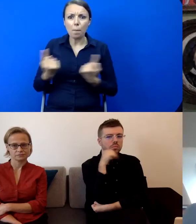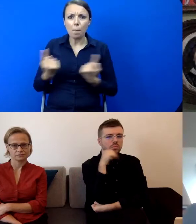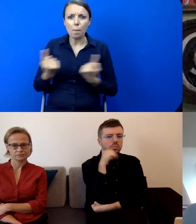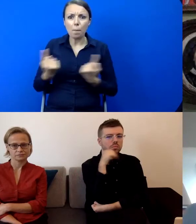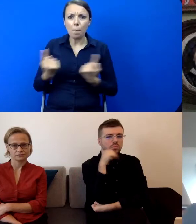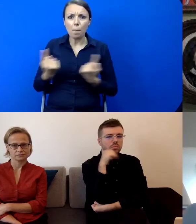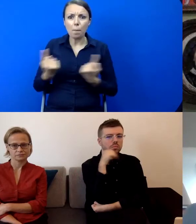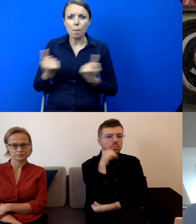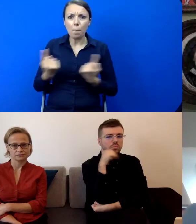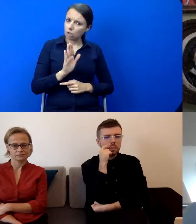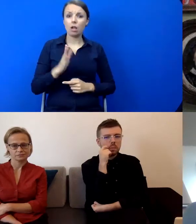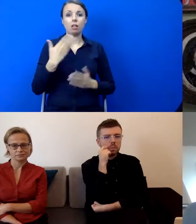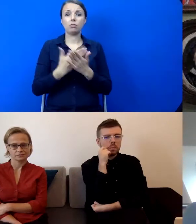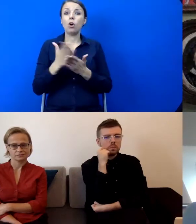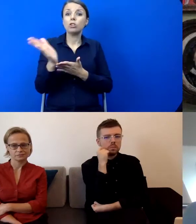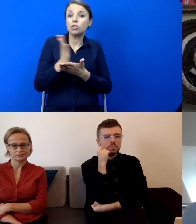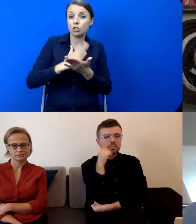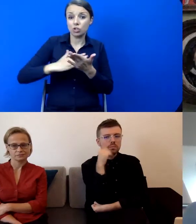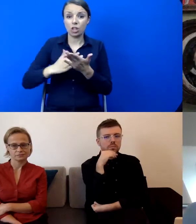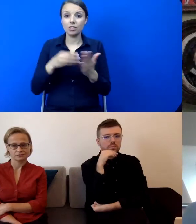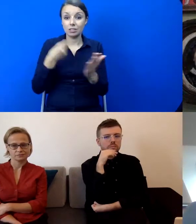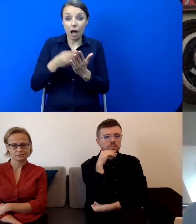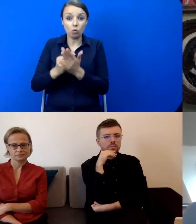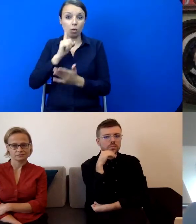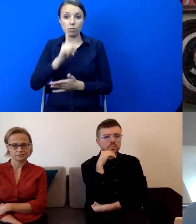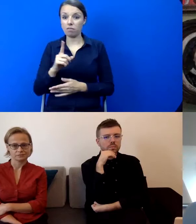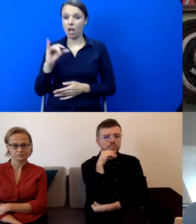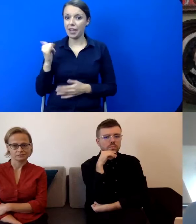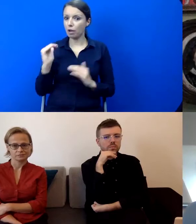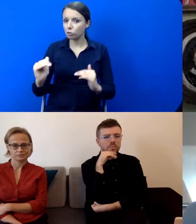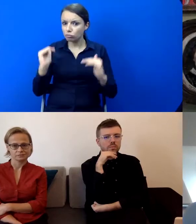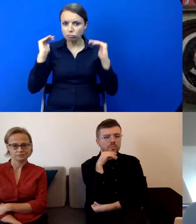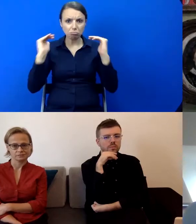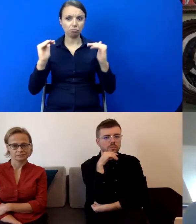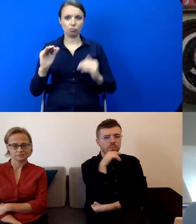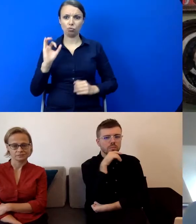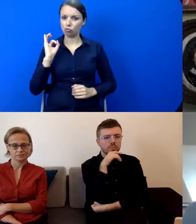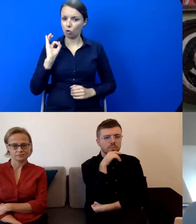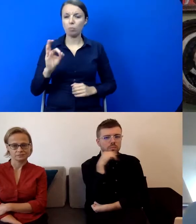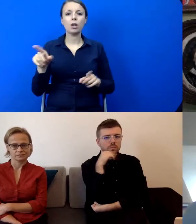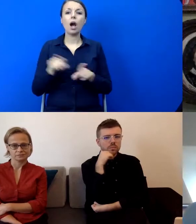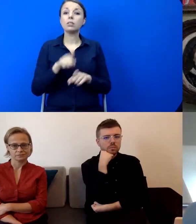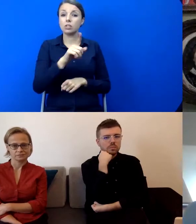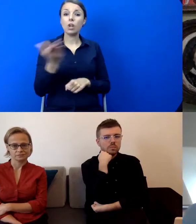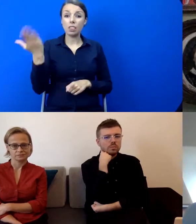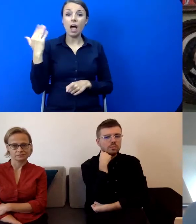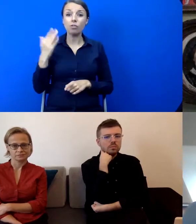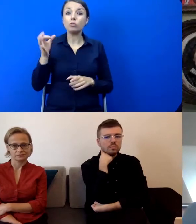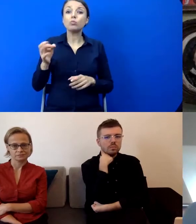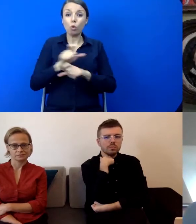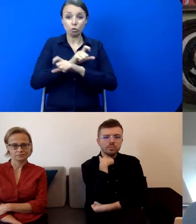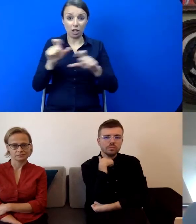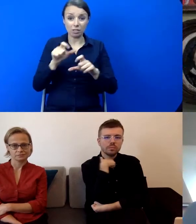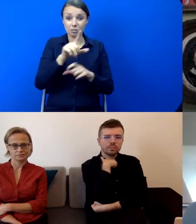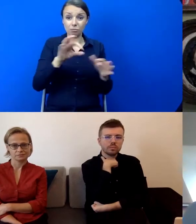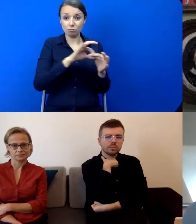bardzo wysokiej jakości, bardzo dobrych współczesnych artystów. I tutaj mogę,